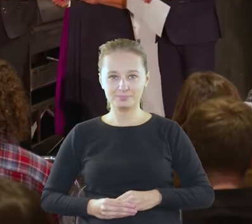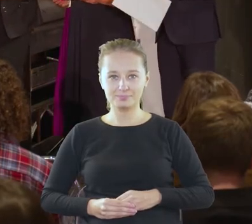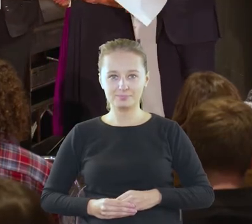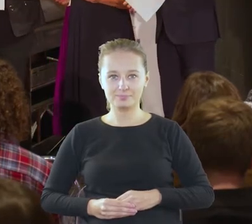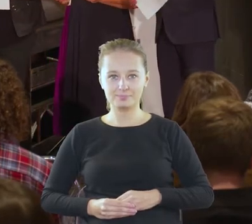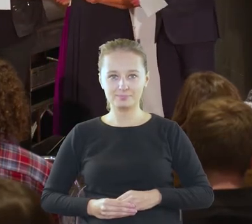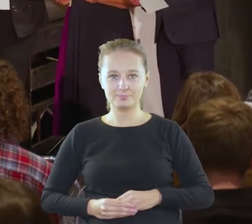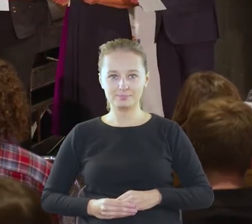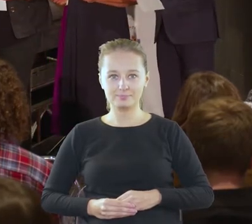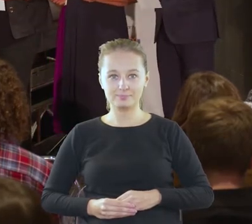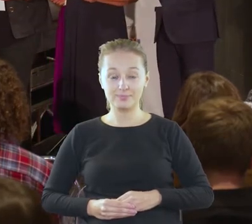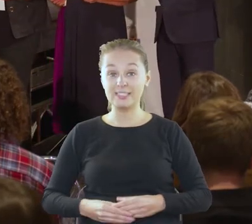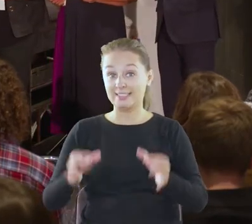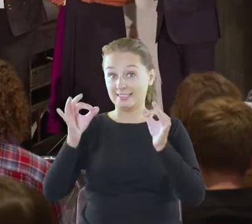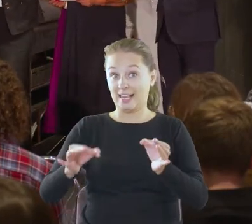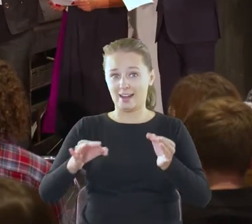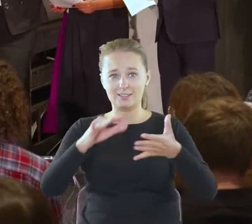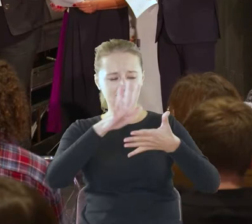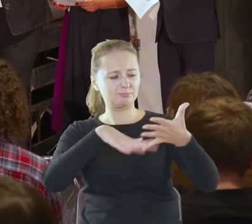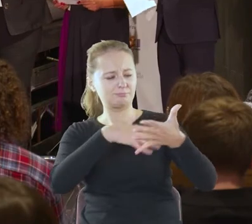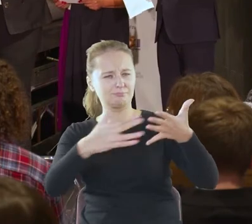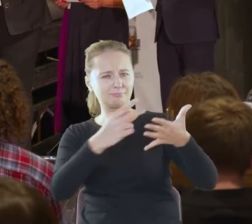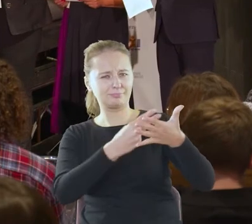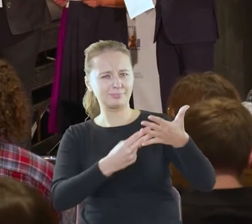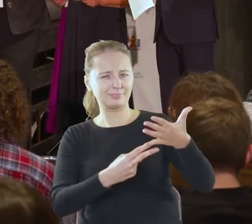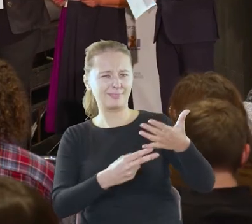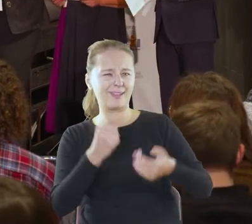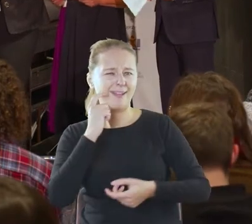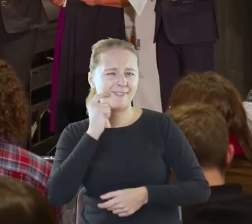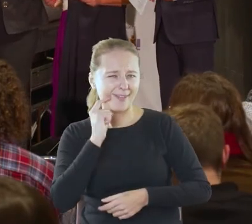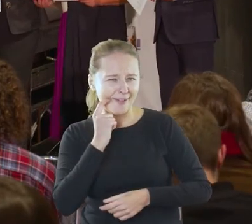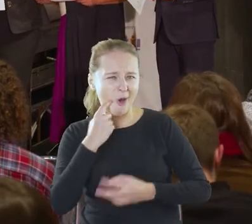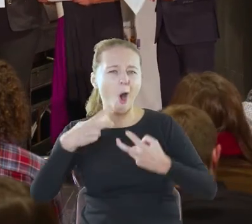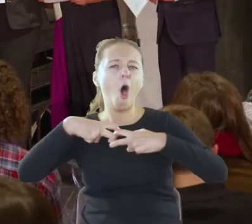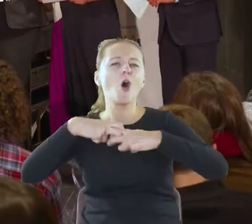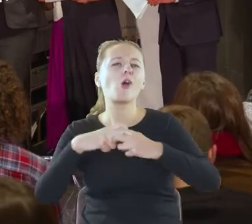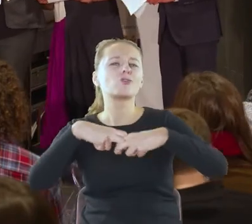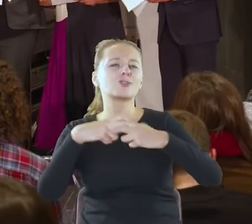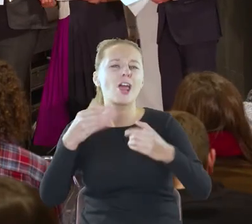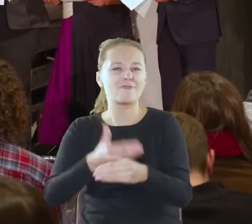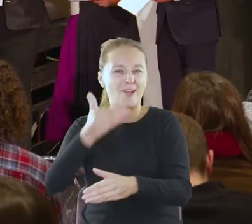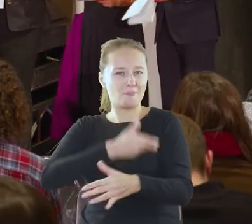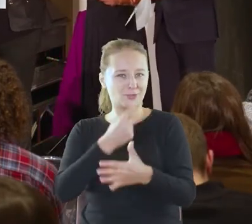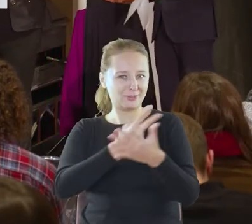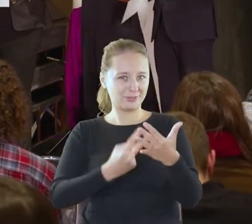W tym punkcie w programie mam napisane dowcipna rozgrzewka przed czytaniem.